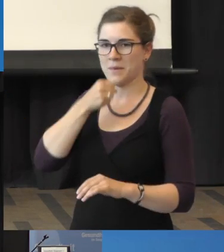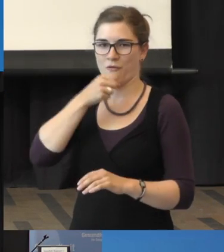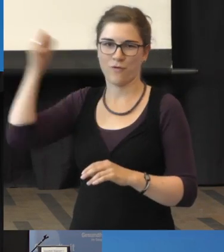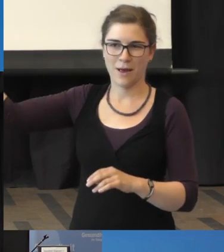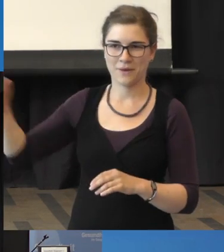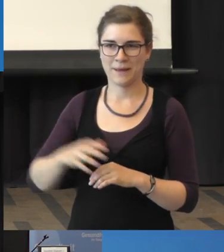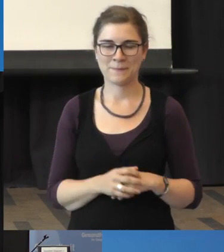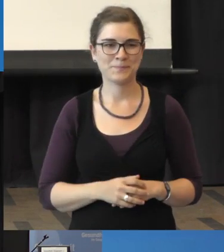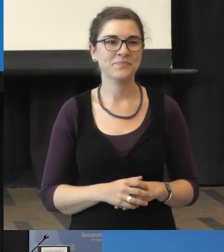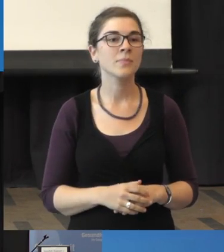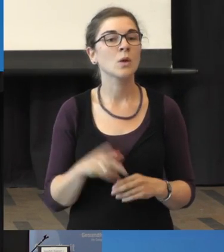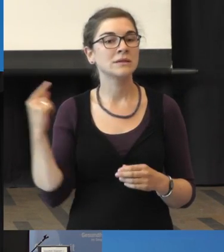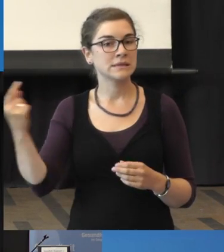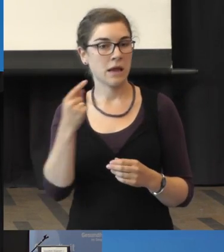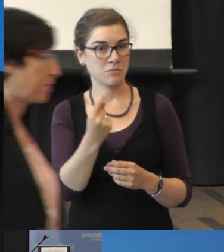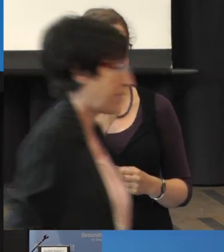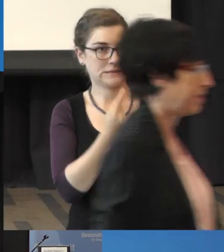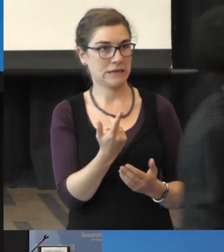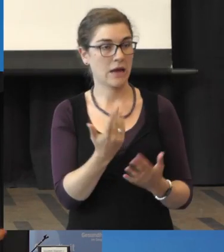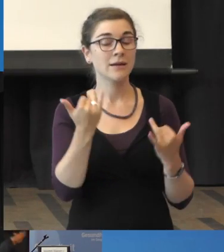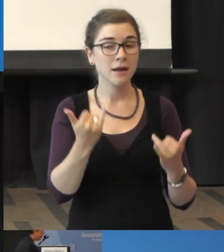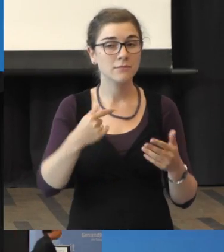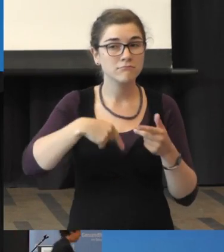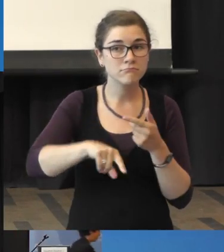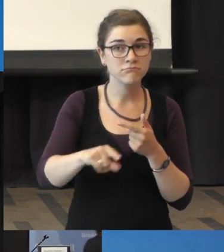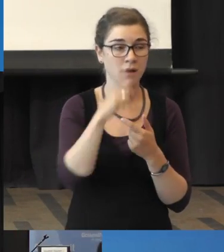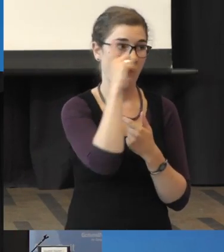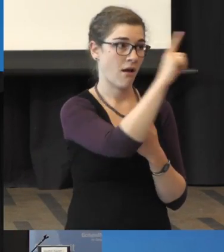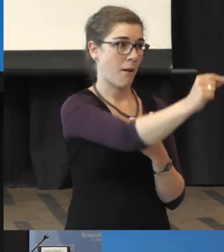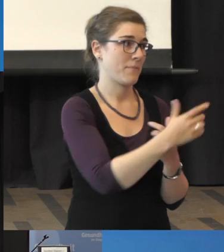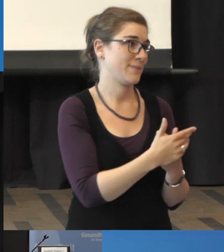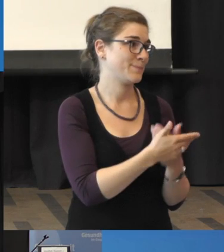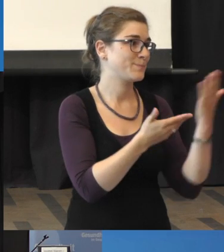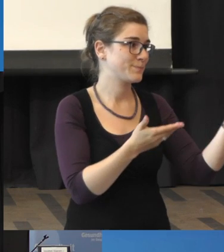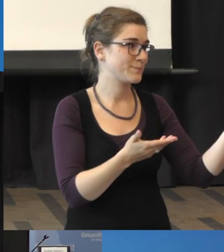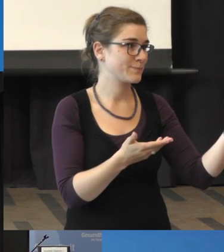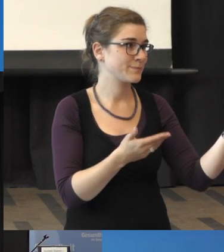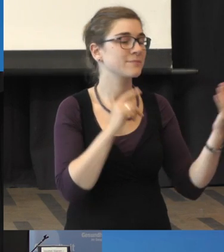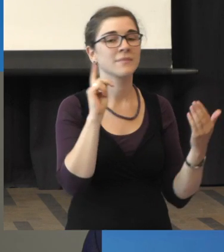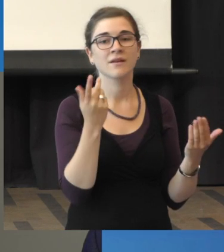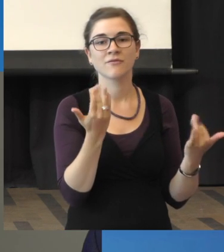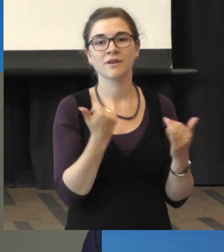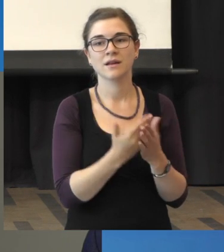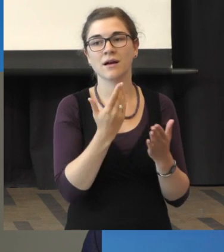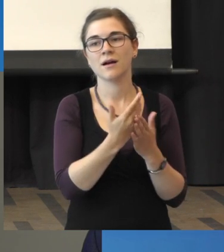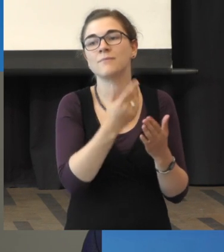prima, Dankeschön. Und sie hat gesagt, sie wird jetzt uns gleich verlassen, weil sie sich wieder um